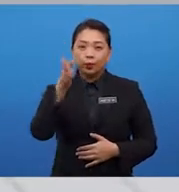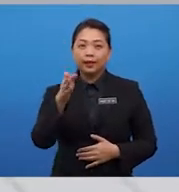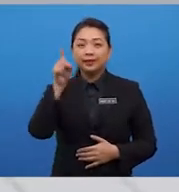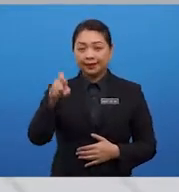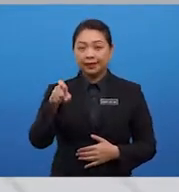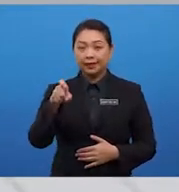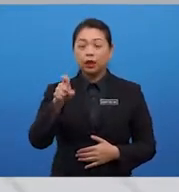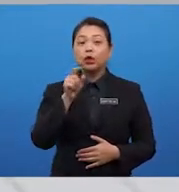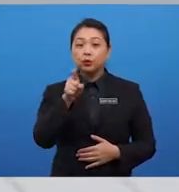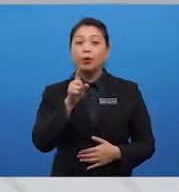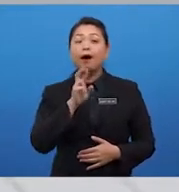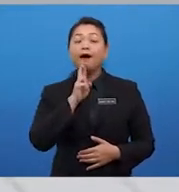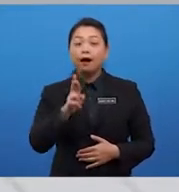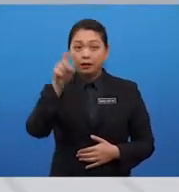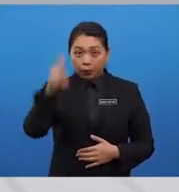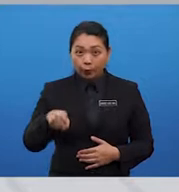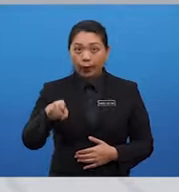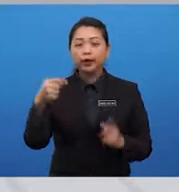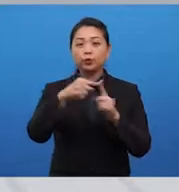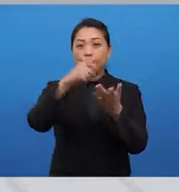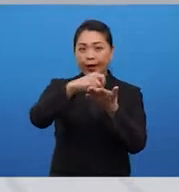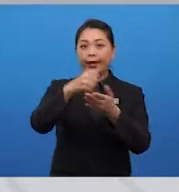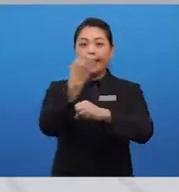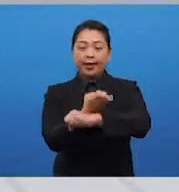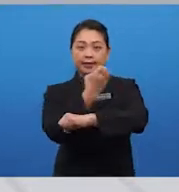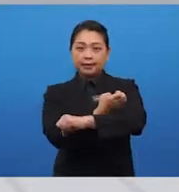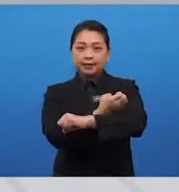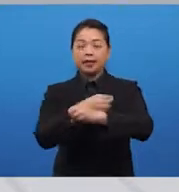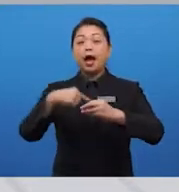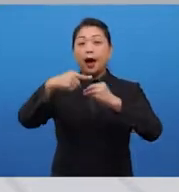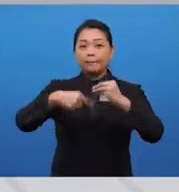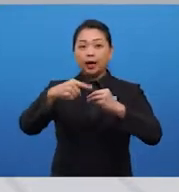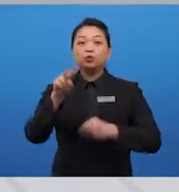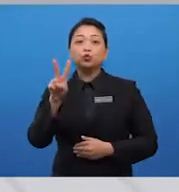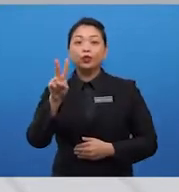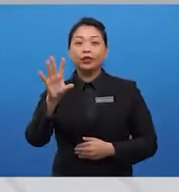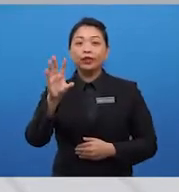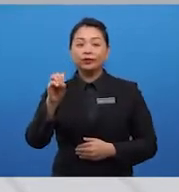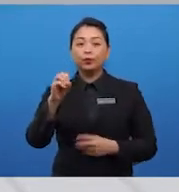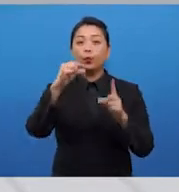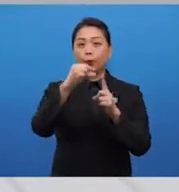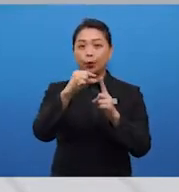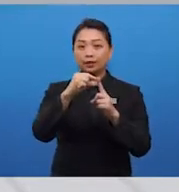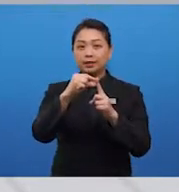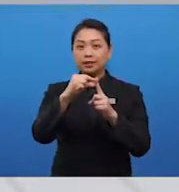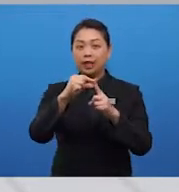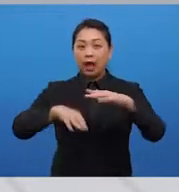required to write an essay of about 250 words based on a given